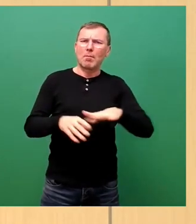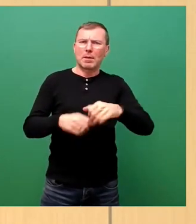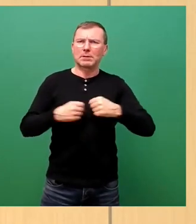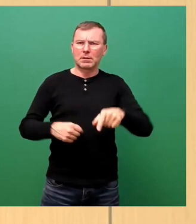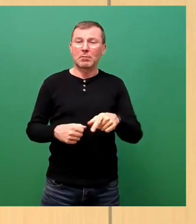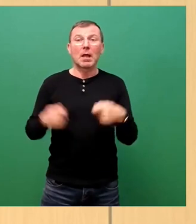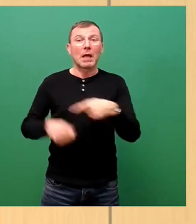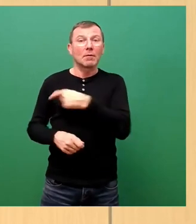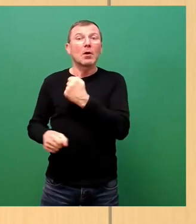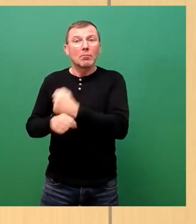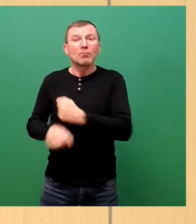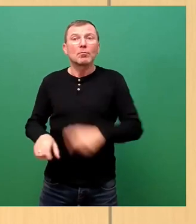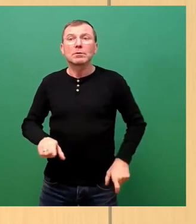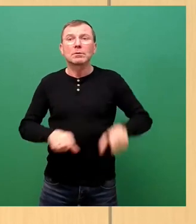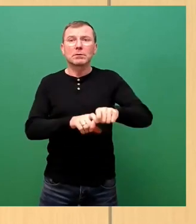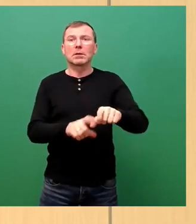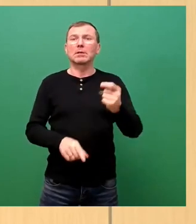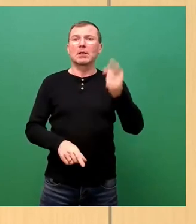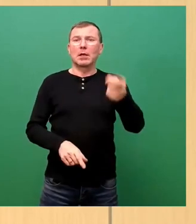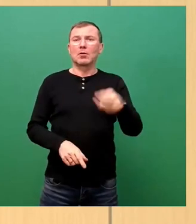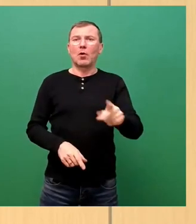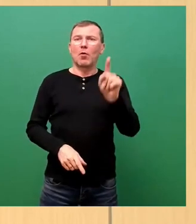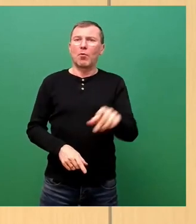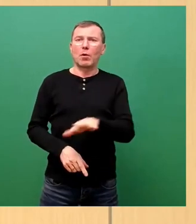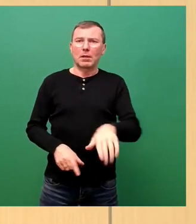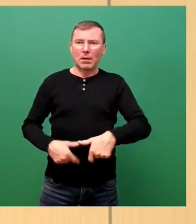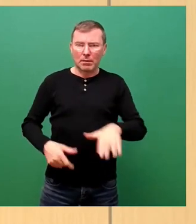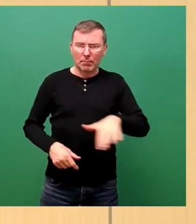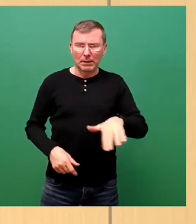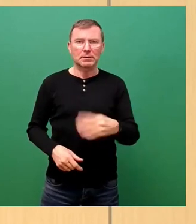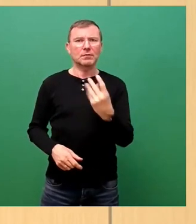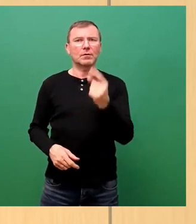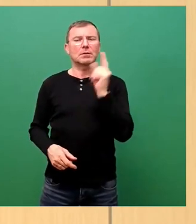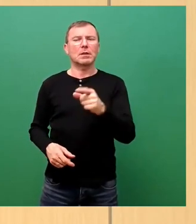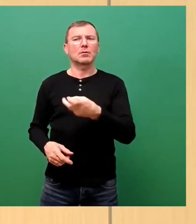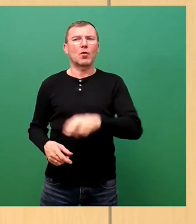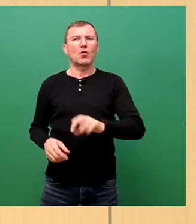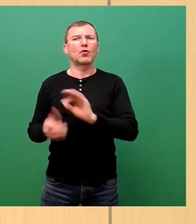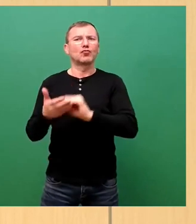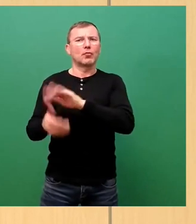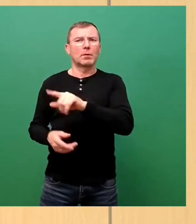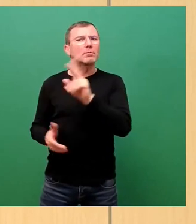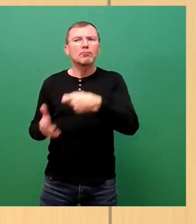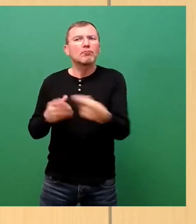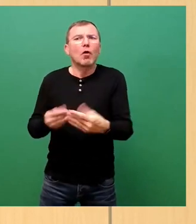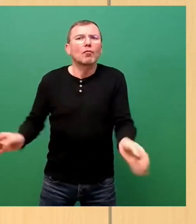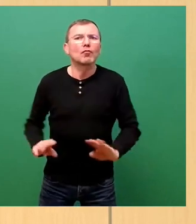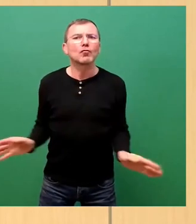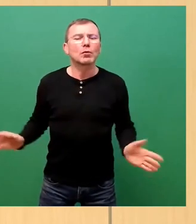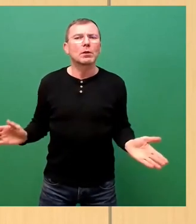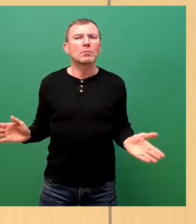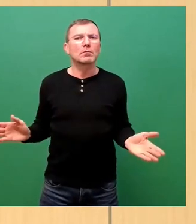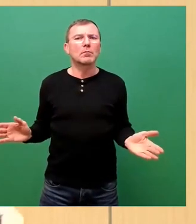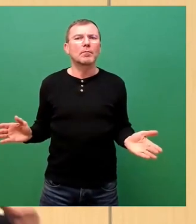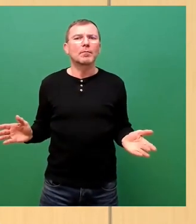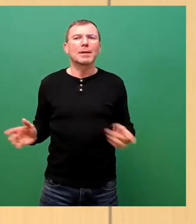daran beteiligen. 30.000 Euro für den Kita-Platz, 40.000 Euro für den Grundschulplatz. Das ist jetzt raus. So, das heißt, die